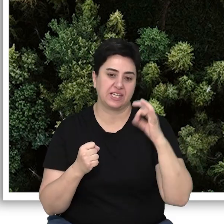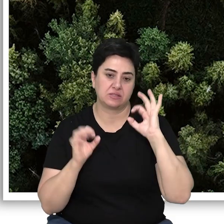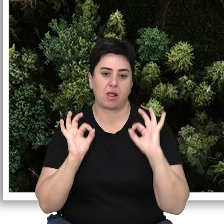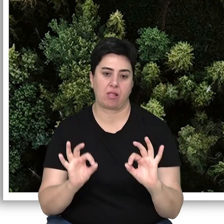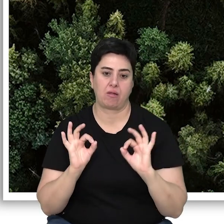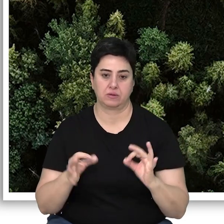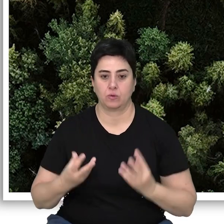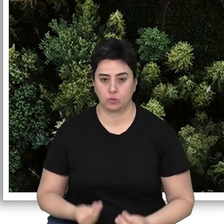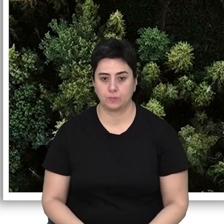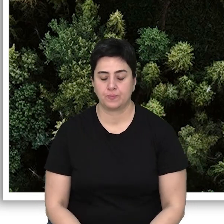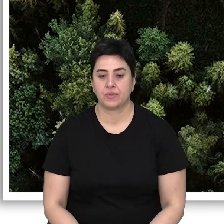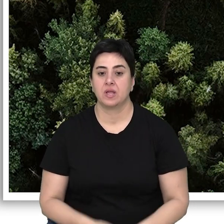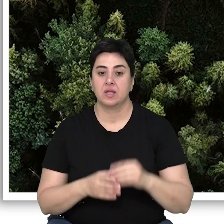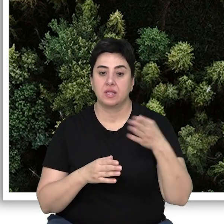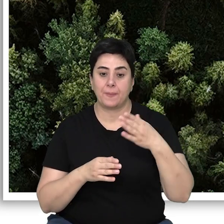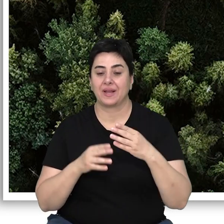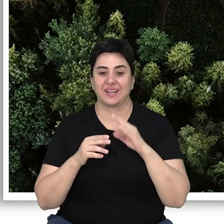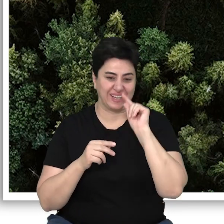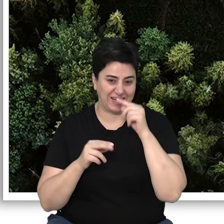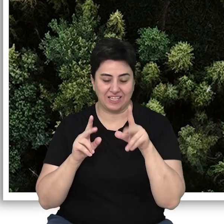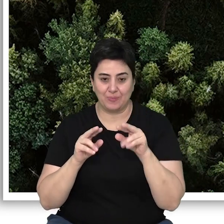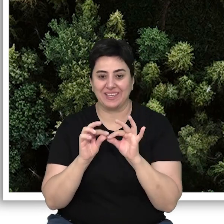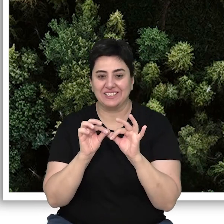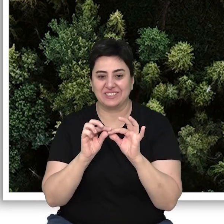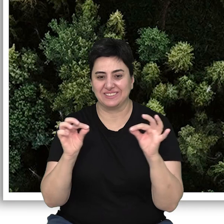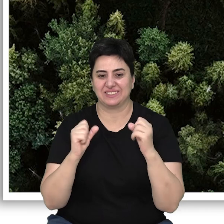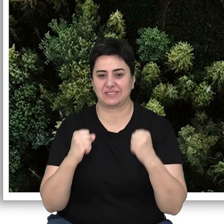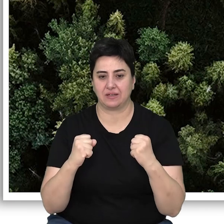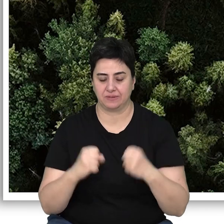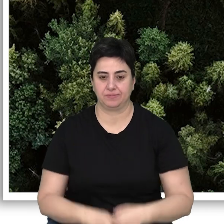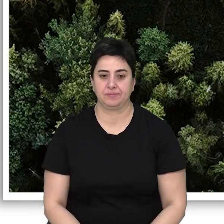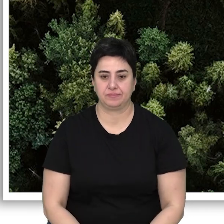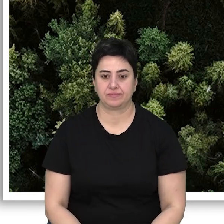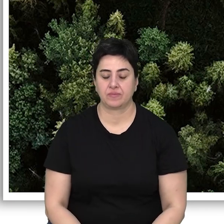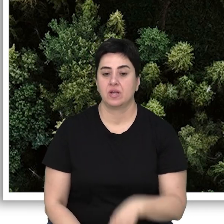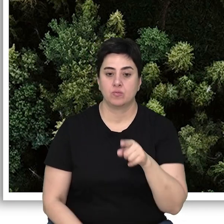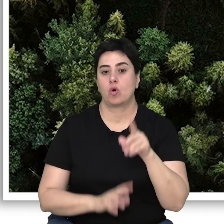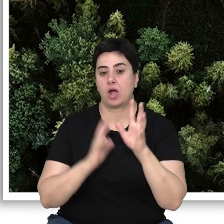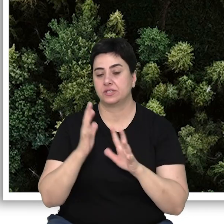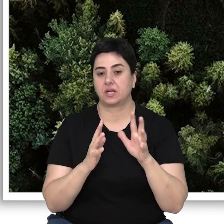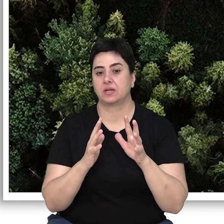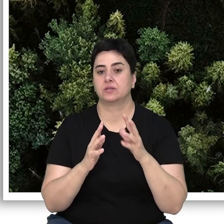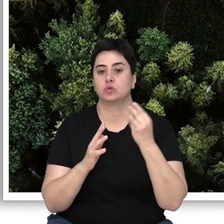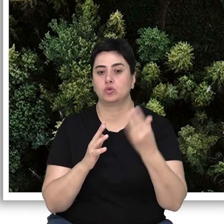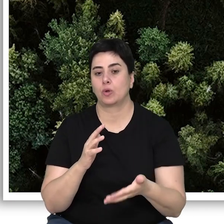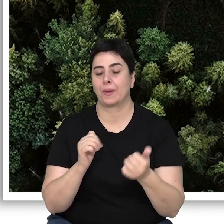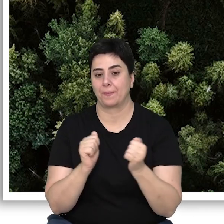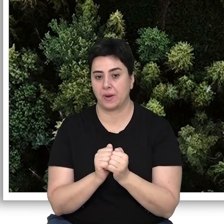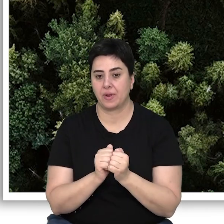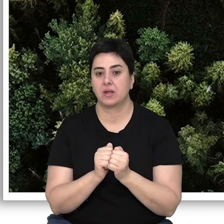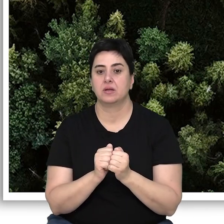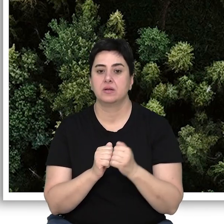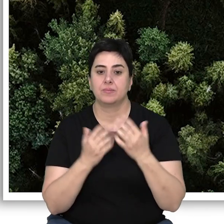görünen ağaçlardır. Yaprakları iğne gibi ince ve serttir. Bu ağaçlar yapraklarını dökmekle birlikte